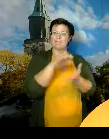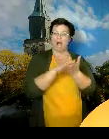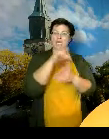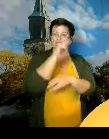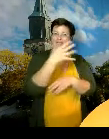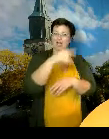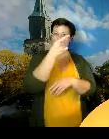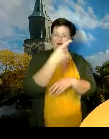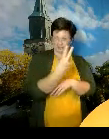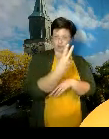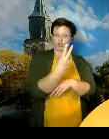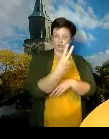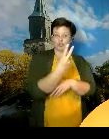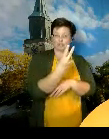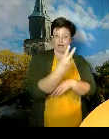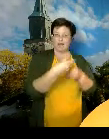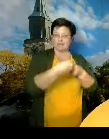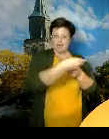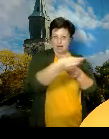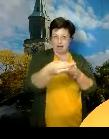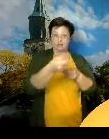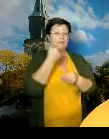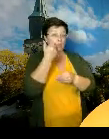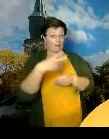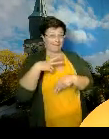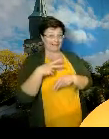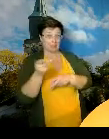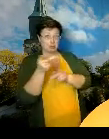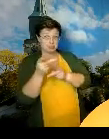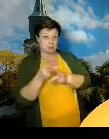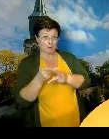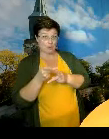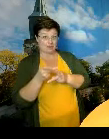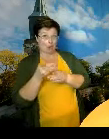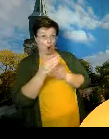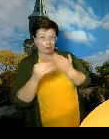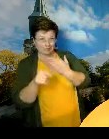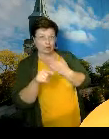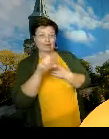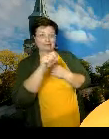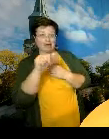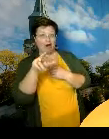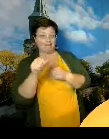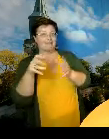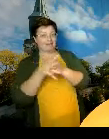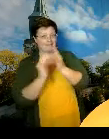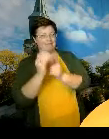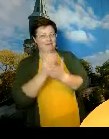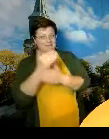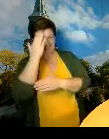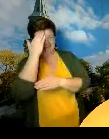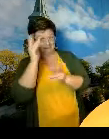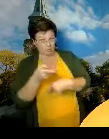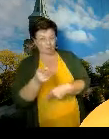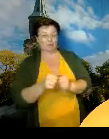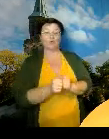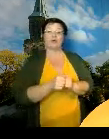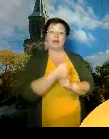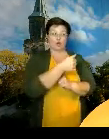kun päästään tuonne kysymysosastoon, niin Saara pystyy vahvistamaan vielä, miten tässä on. Näitä jaetaan tarvitseville kaksi kappaletta.